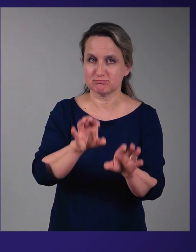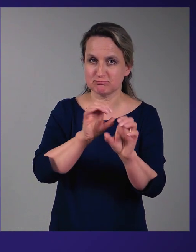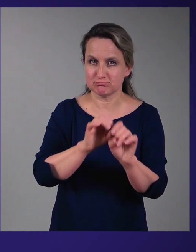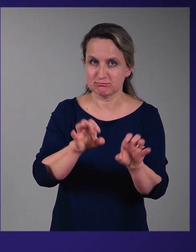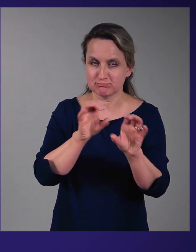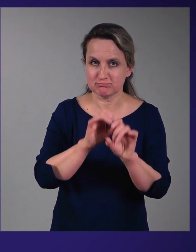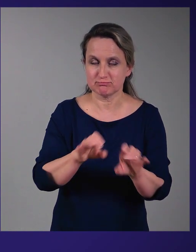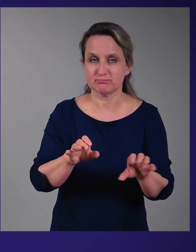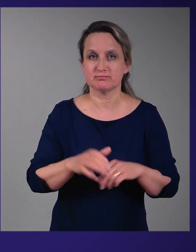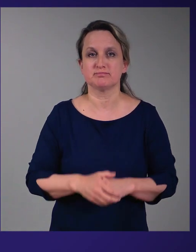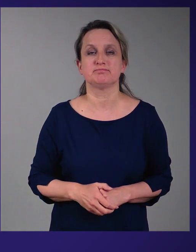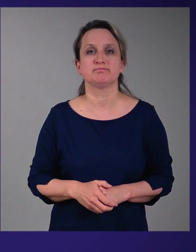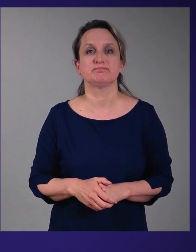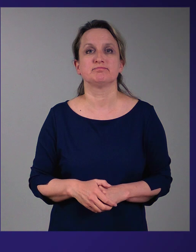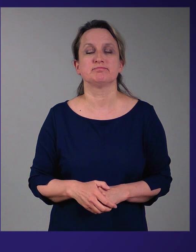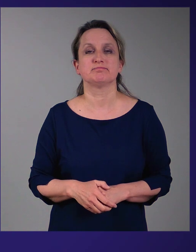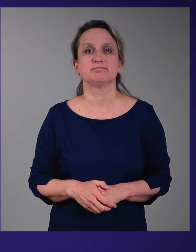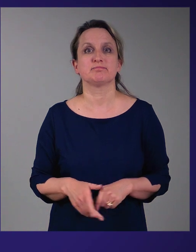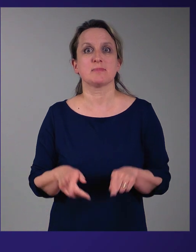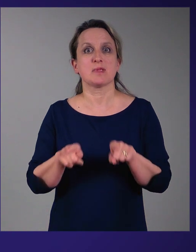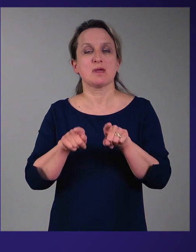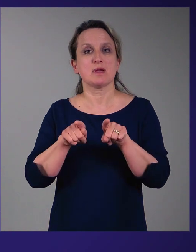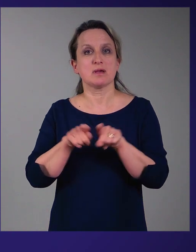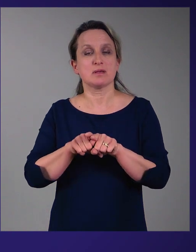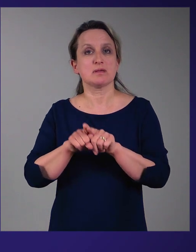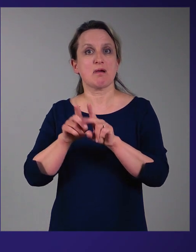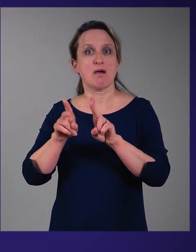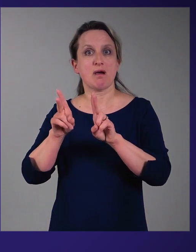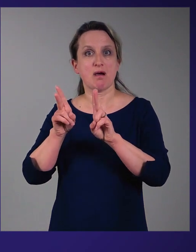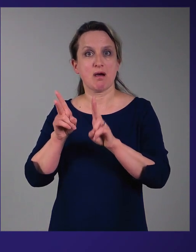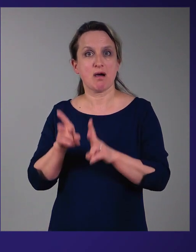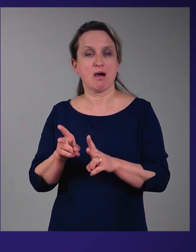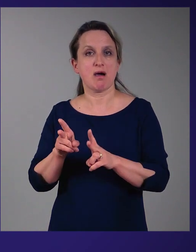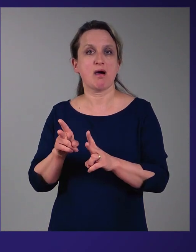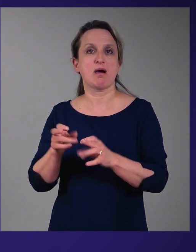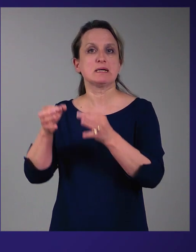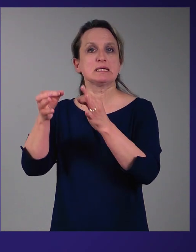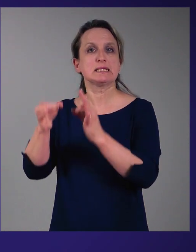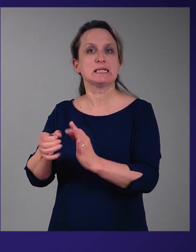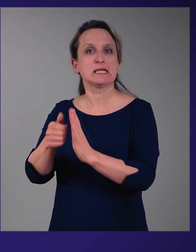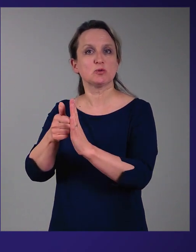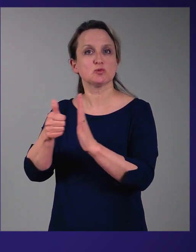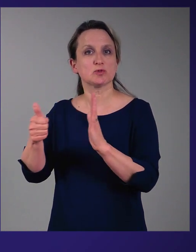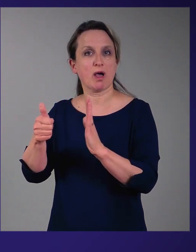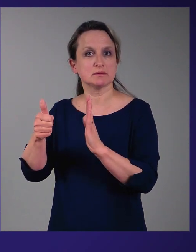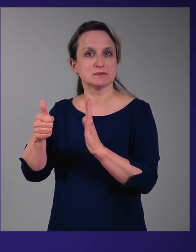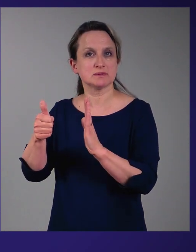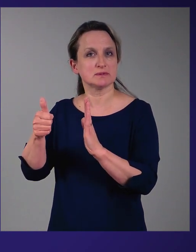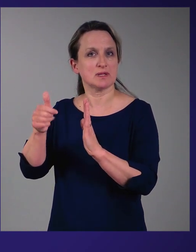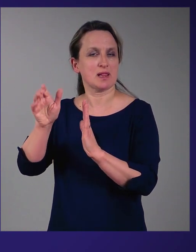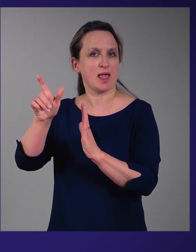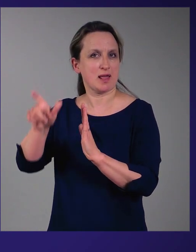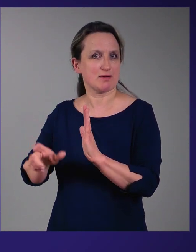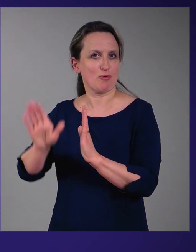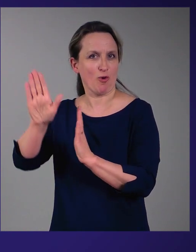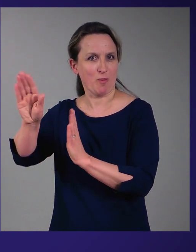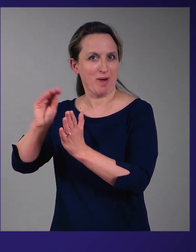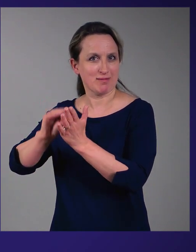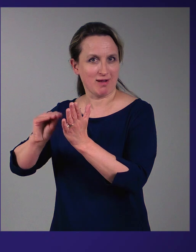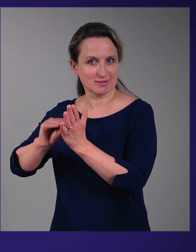Ja meil on siis õiguskanselist